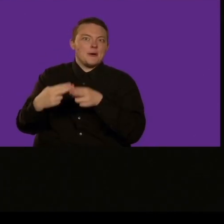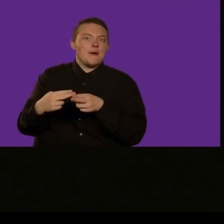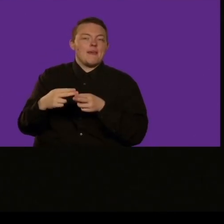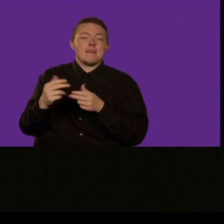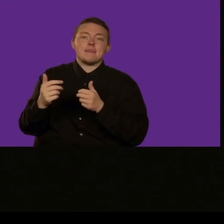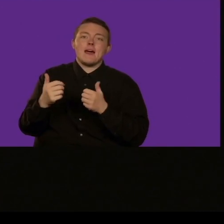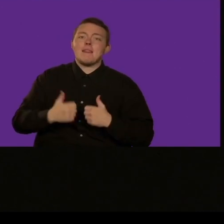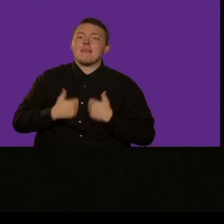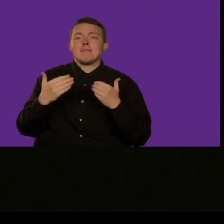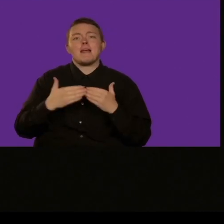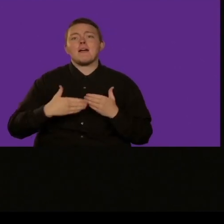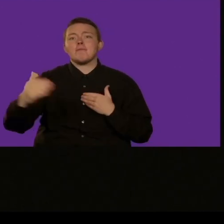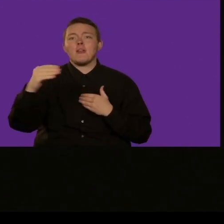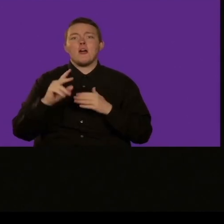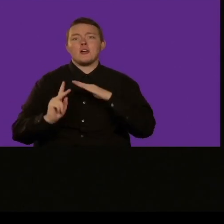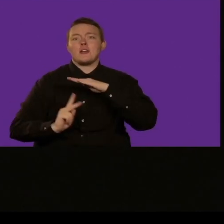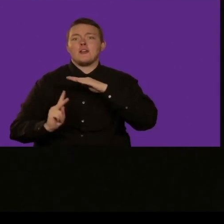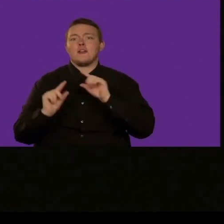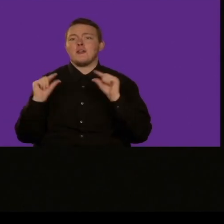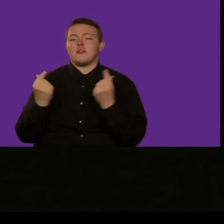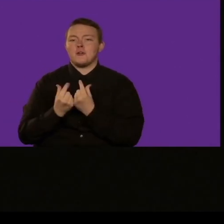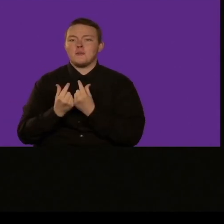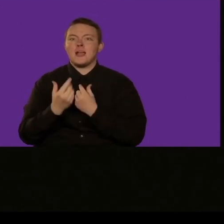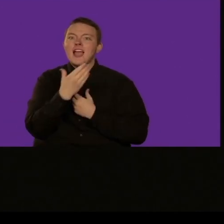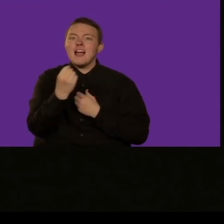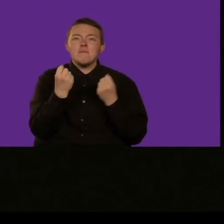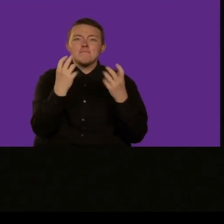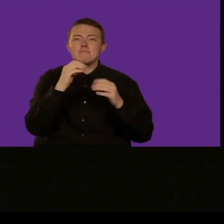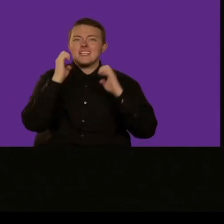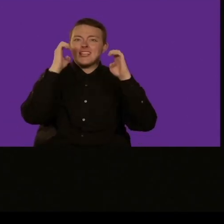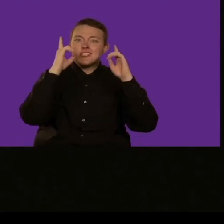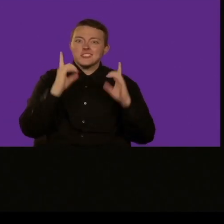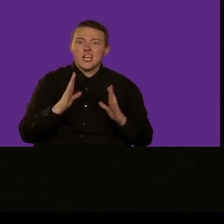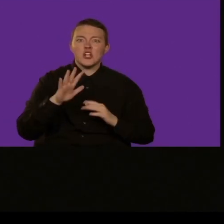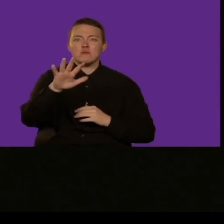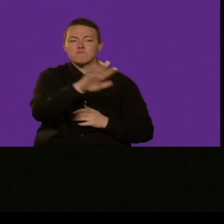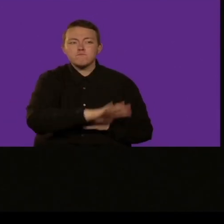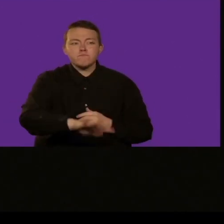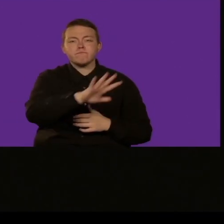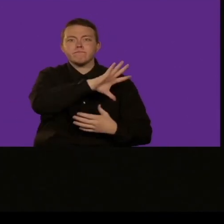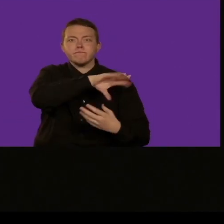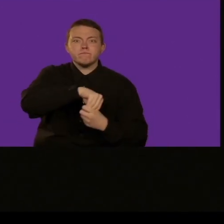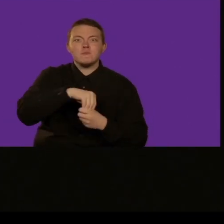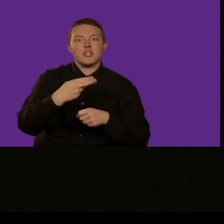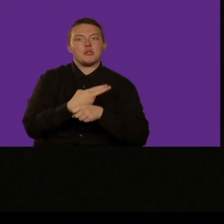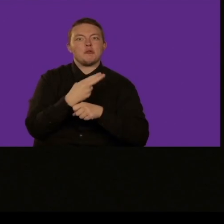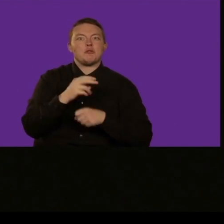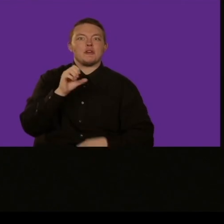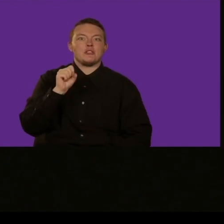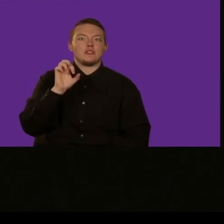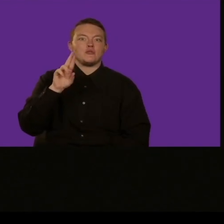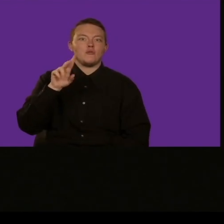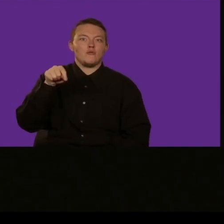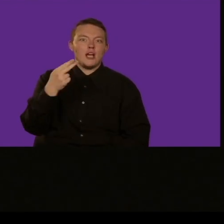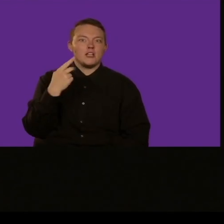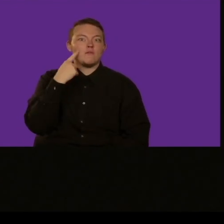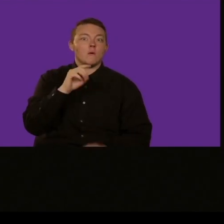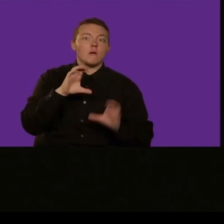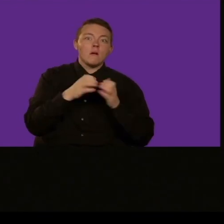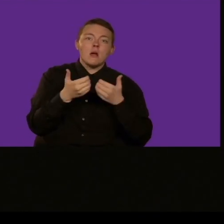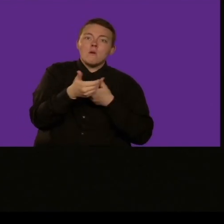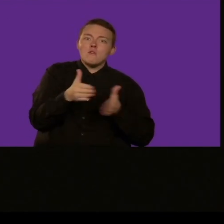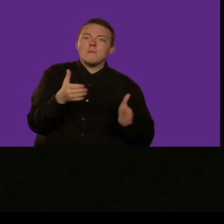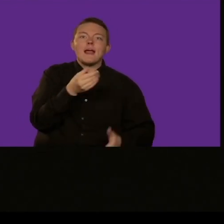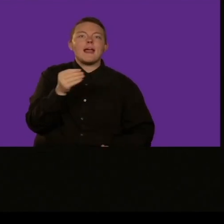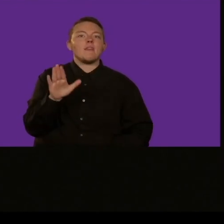Per me questo è molto interessante. Io sono stata professoressa delle scienze in North Carolina e